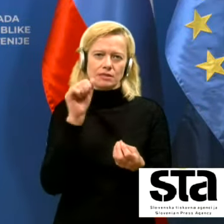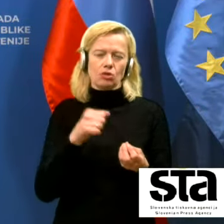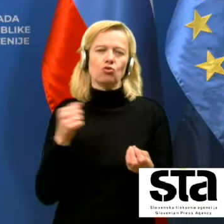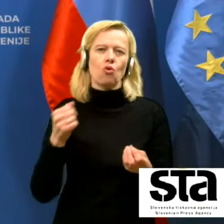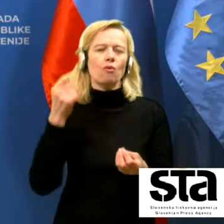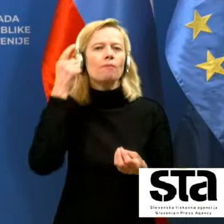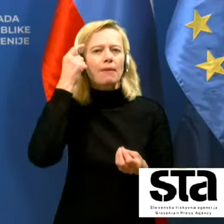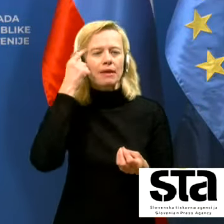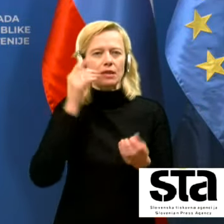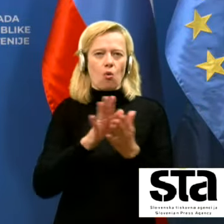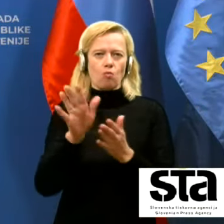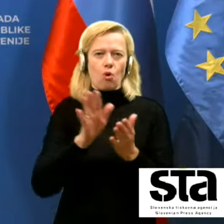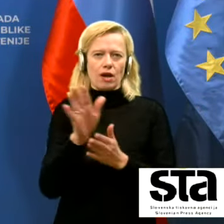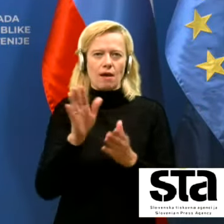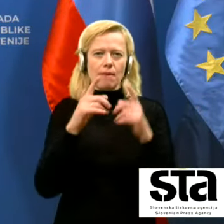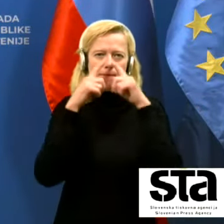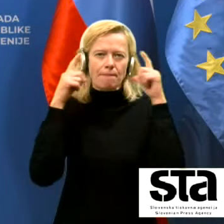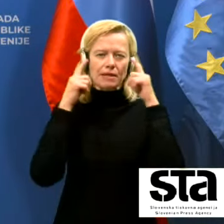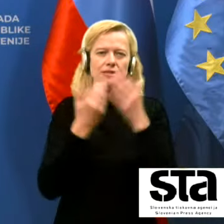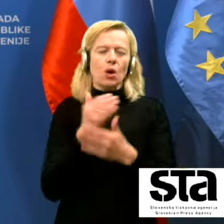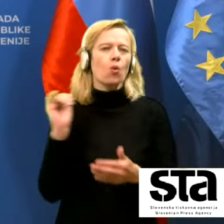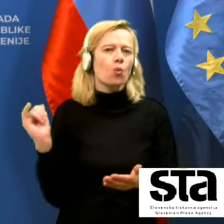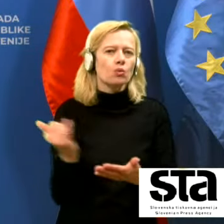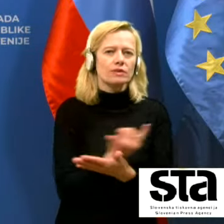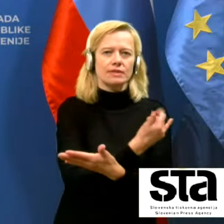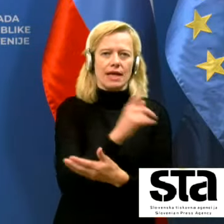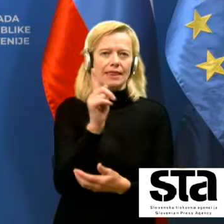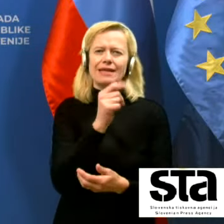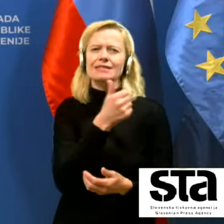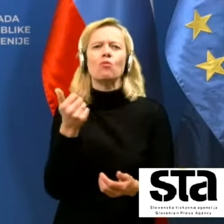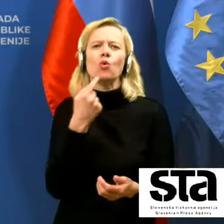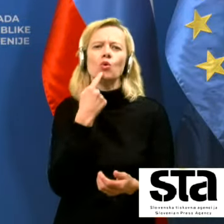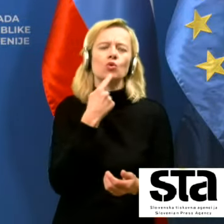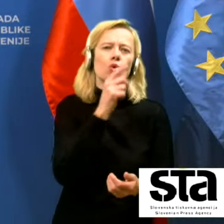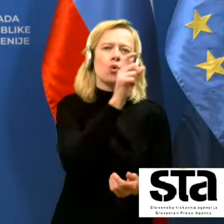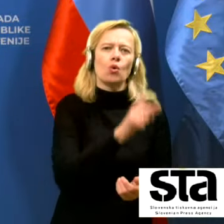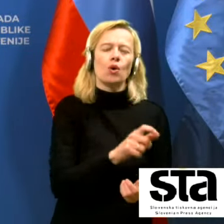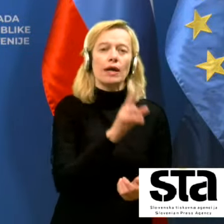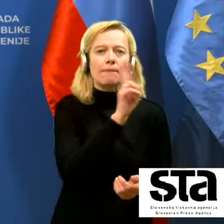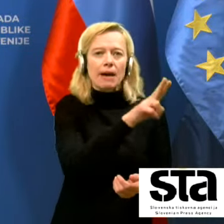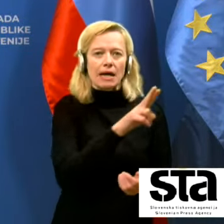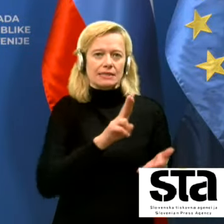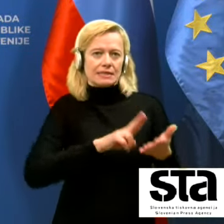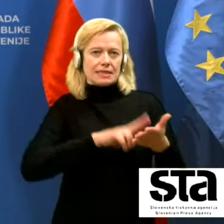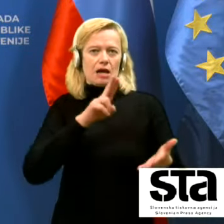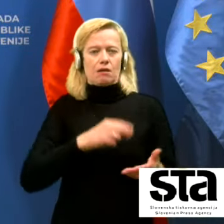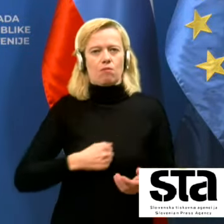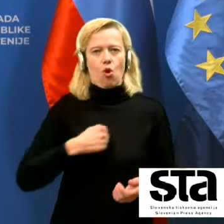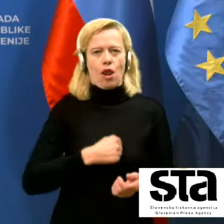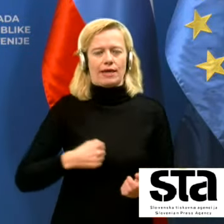mask za vse, ne samo za tiste, ki imajo morda kakršenkoli znak bolezni.